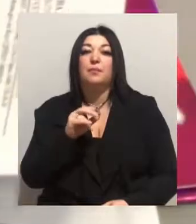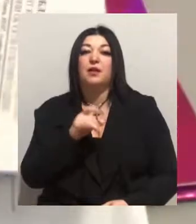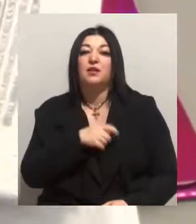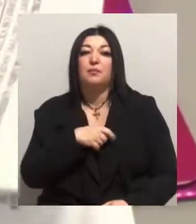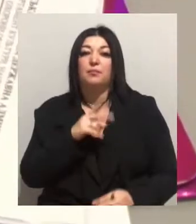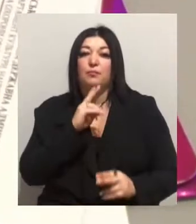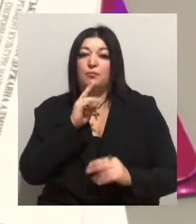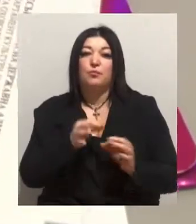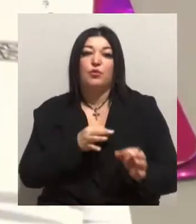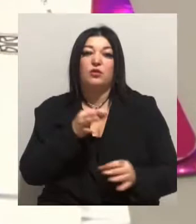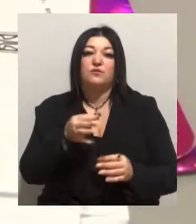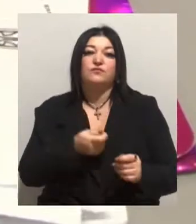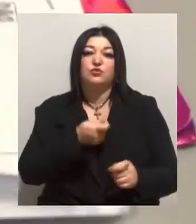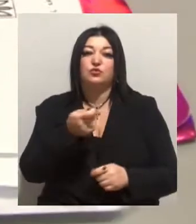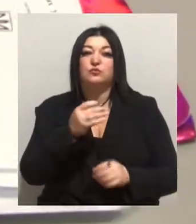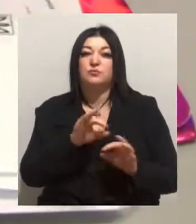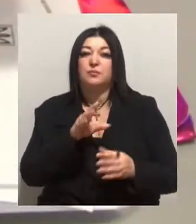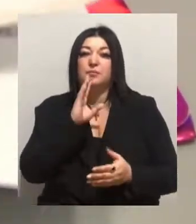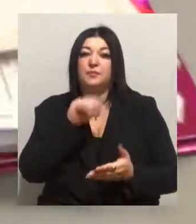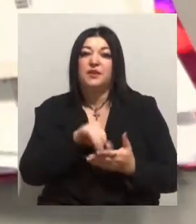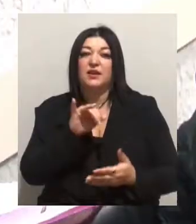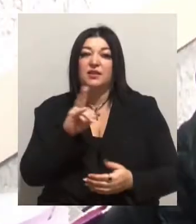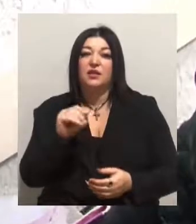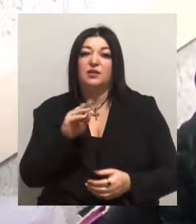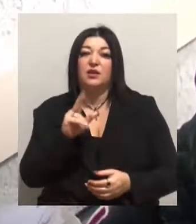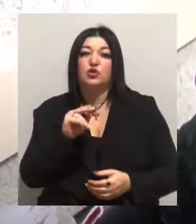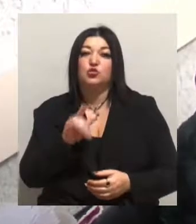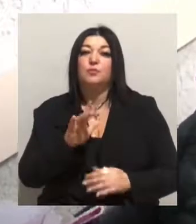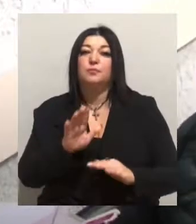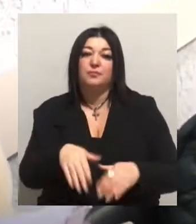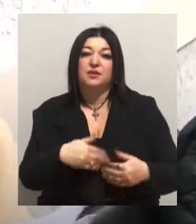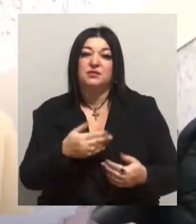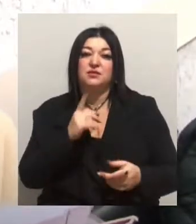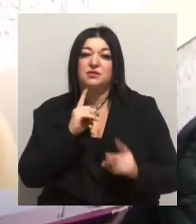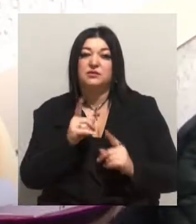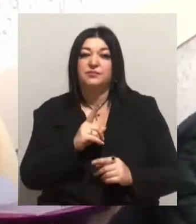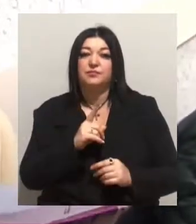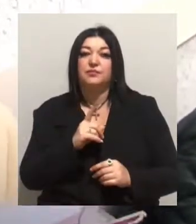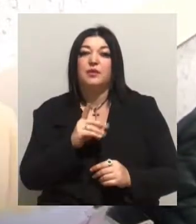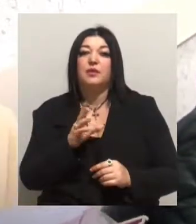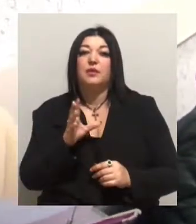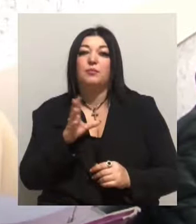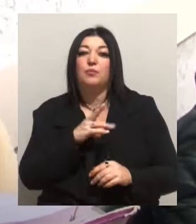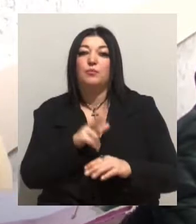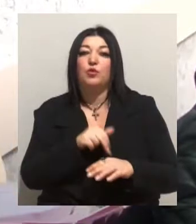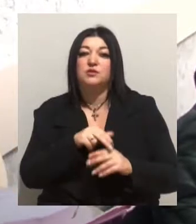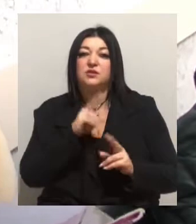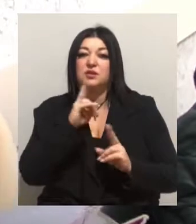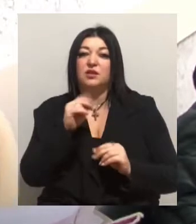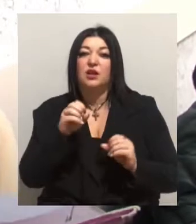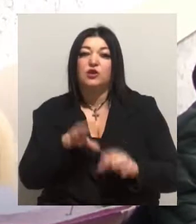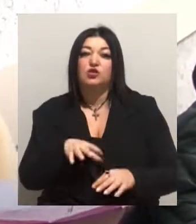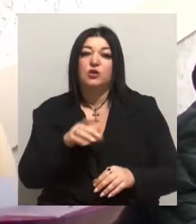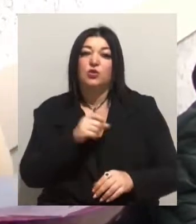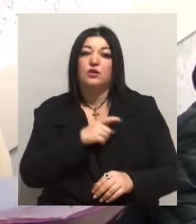суду, розповіла його представниця Інна Ткачук після засідання. Департаментом було подано апеляційну скаргу на рішення Одеського окружного